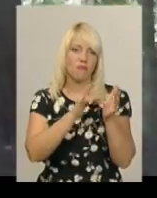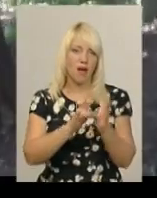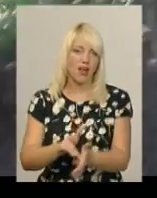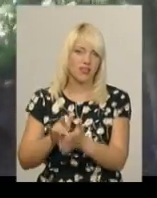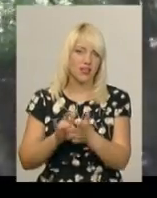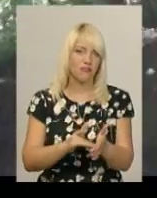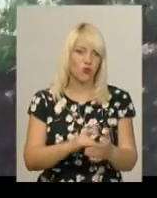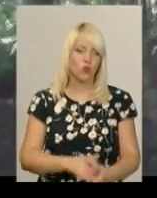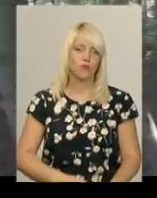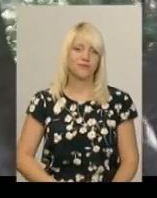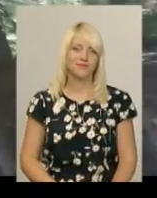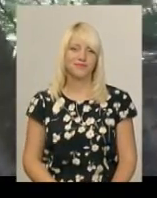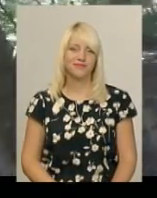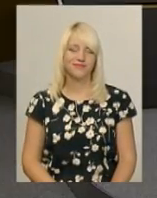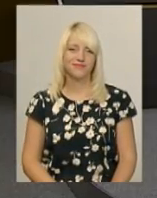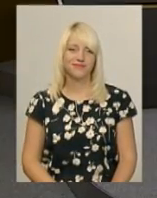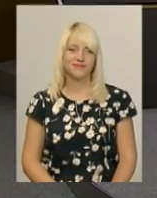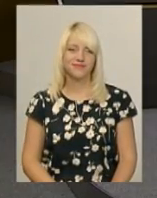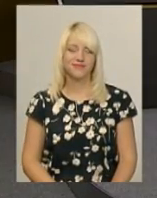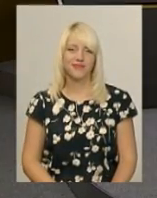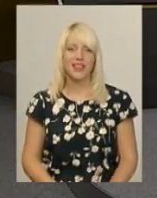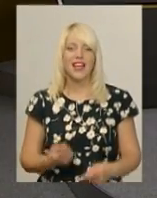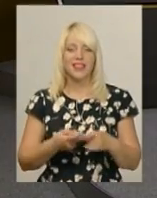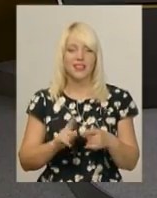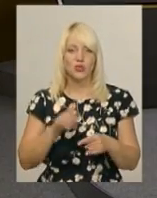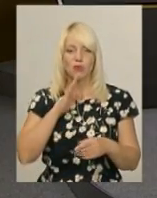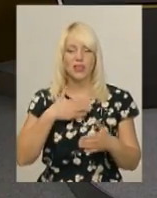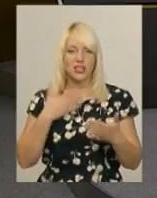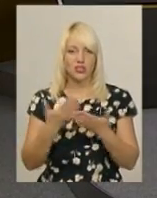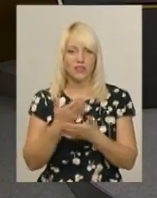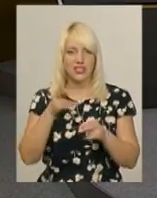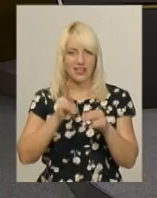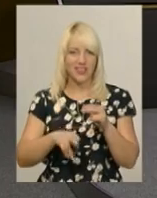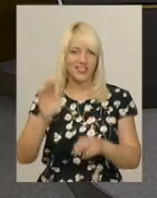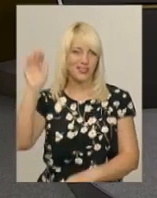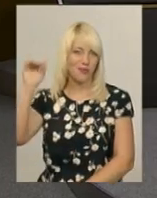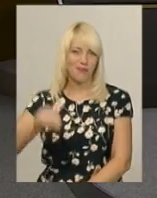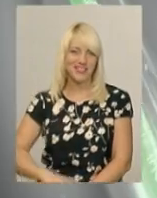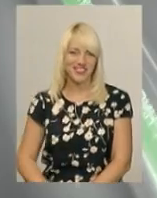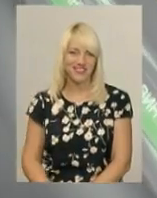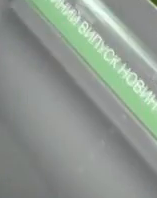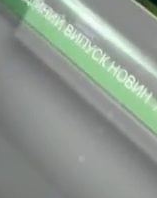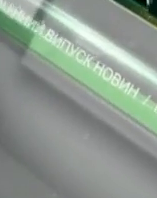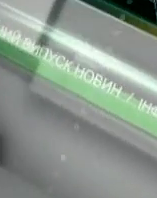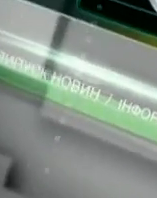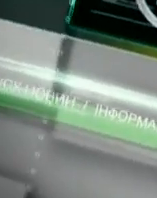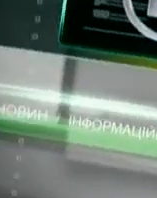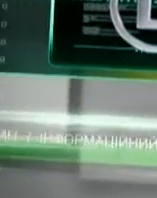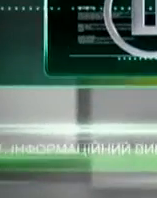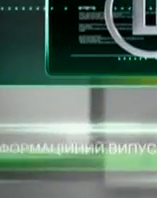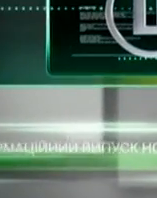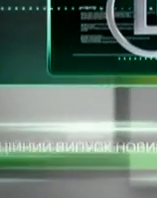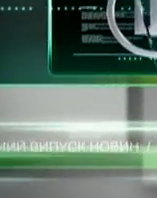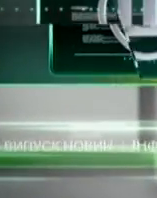Іван Мовчан. Новини Поділля. Центр. На цьому наш випуск завершено. До побачення. Наступного